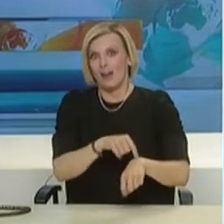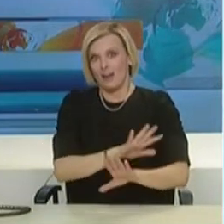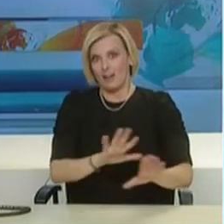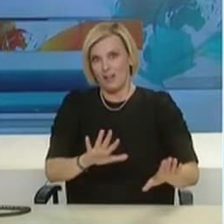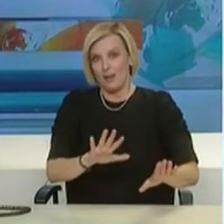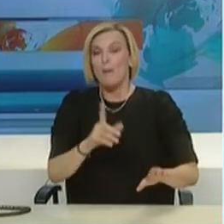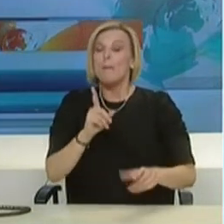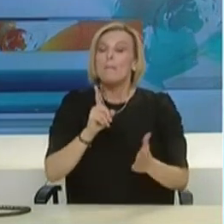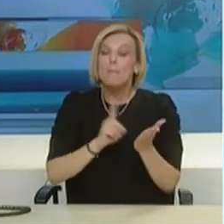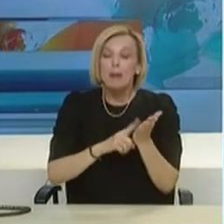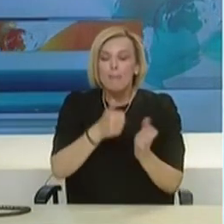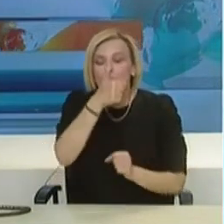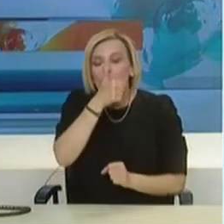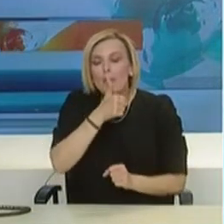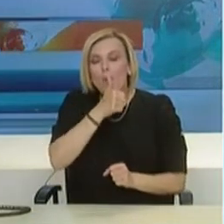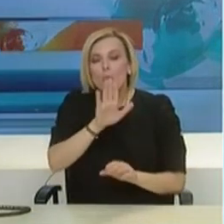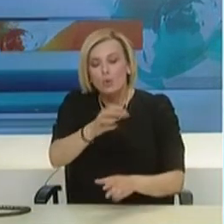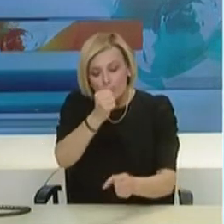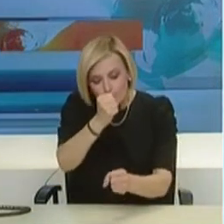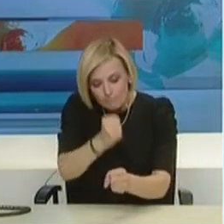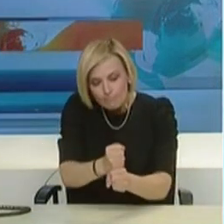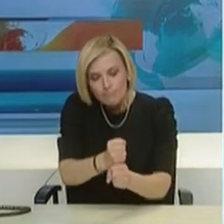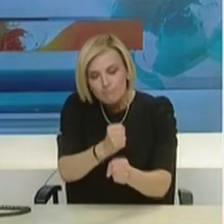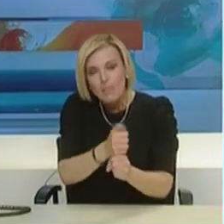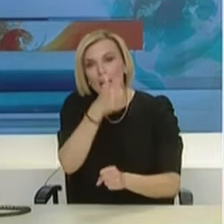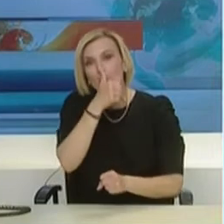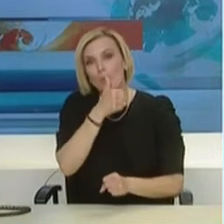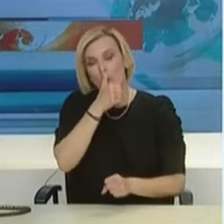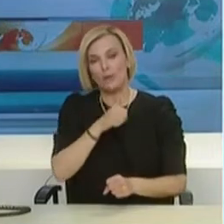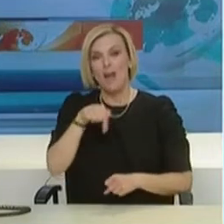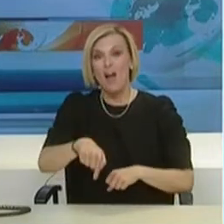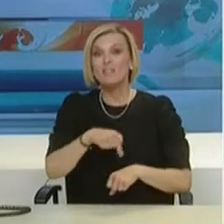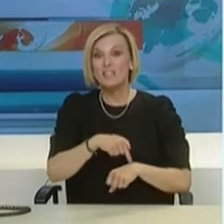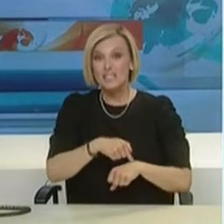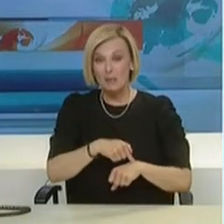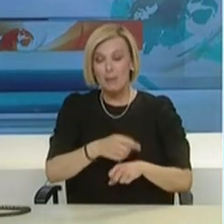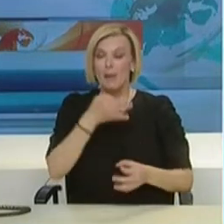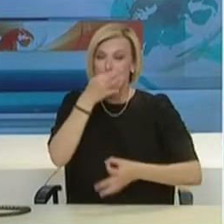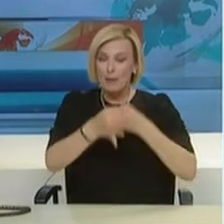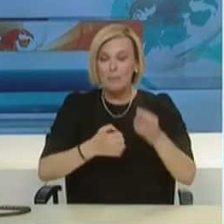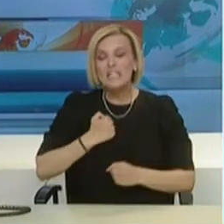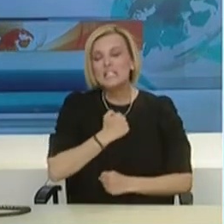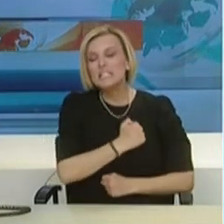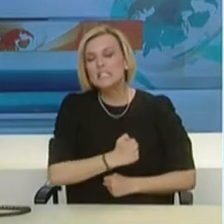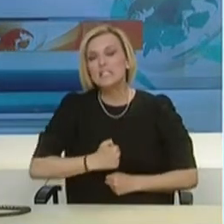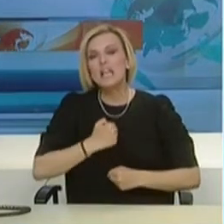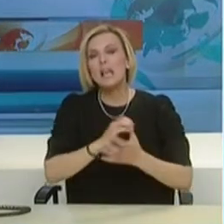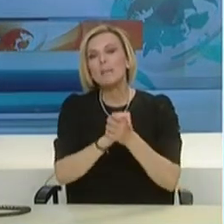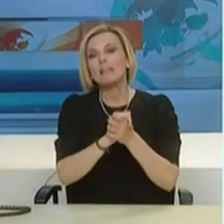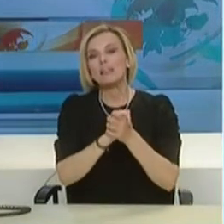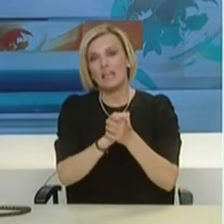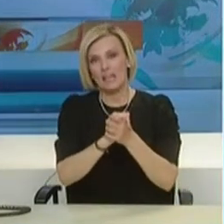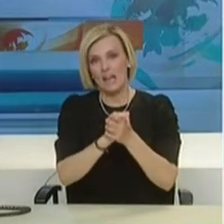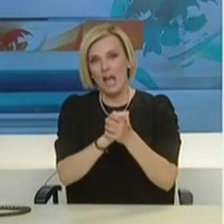ανεύθυνο. Αυτή τη στιγμή θέλω να εκφράσω τα βαθιά και ειλικρινή μου συλληπιτήρια στις